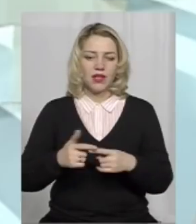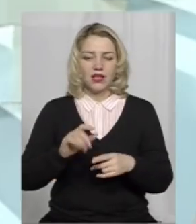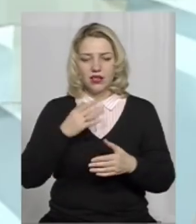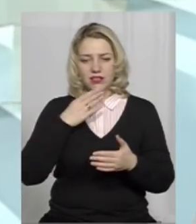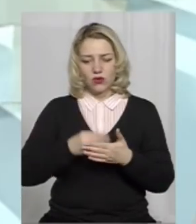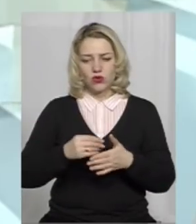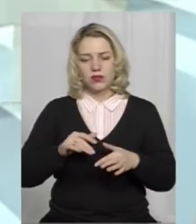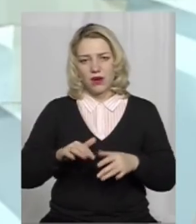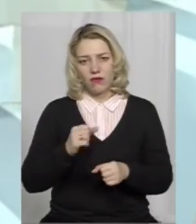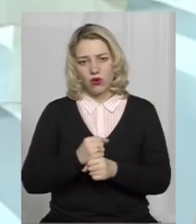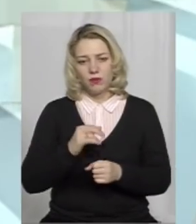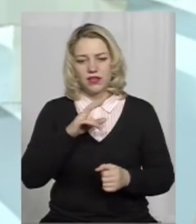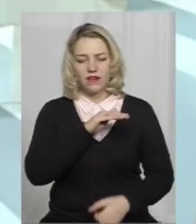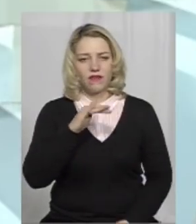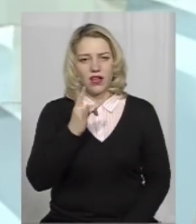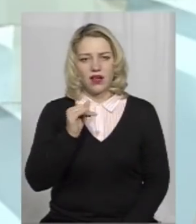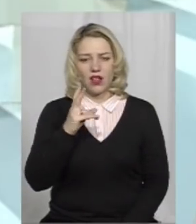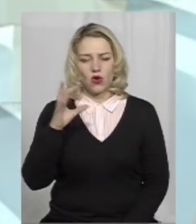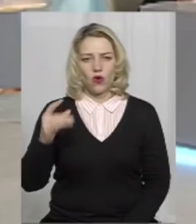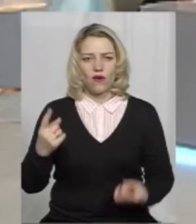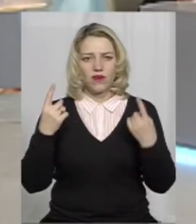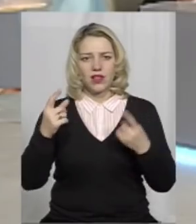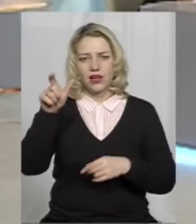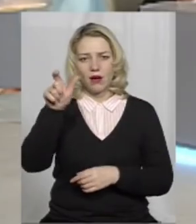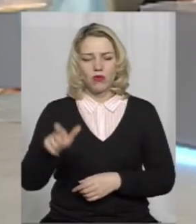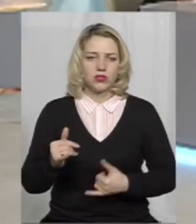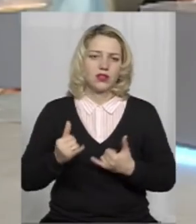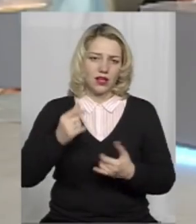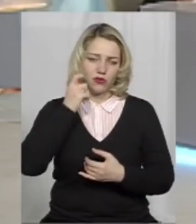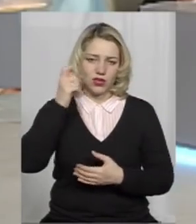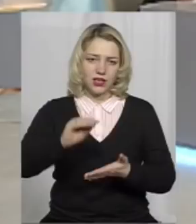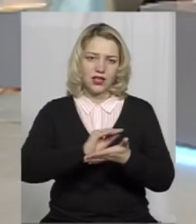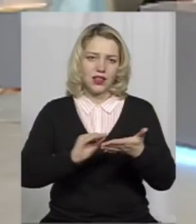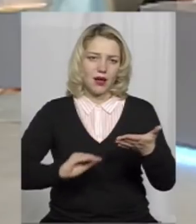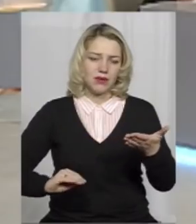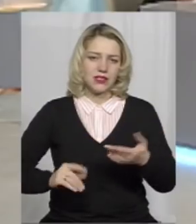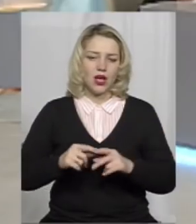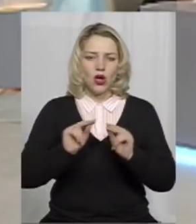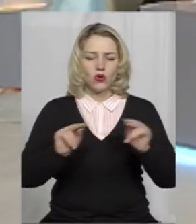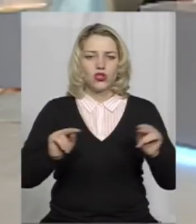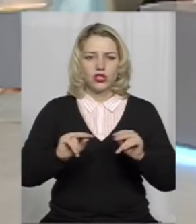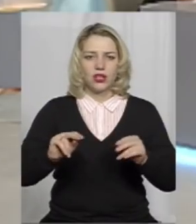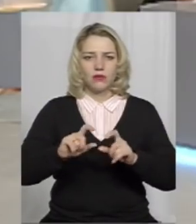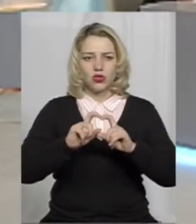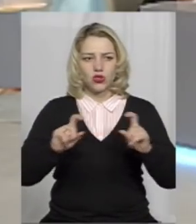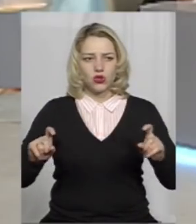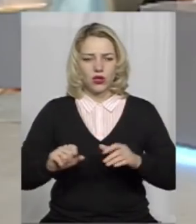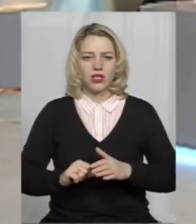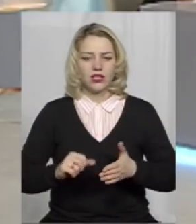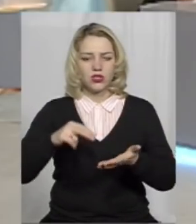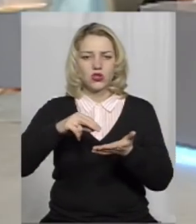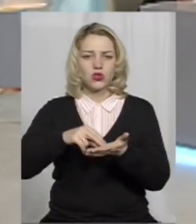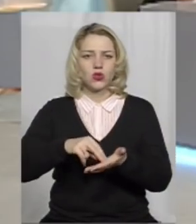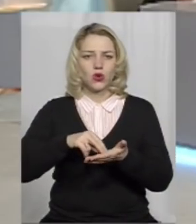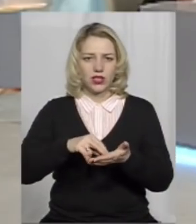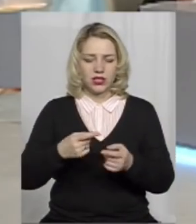Франко, ну просто надзвичайно велика постать для України. Він писав, учителем школа стоїть. А насправді